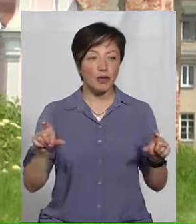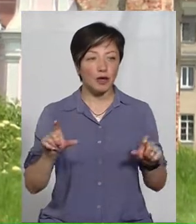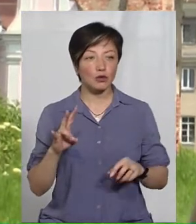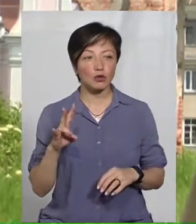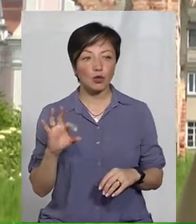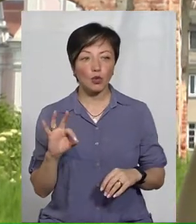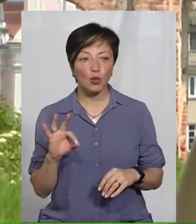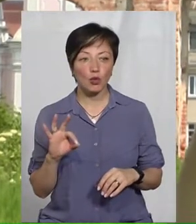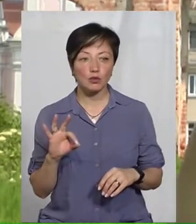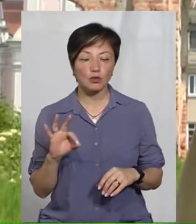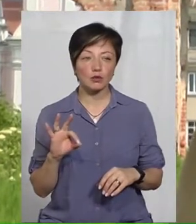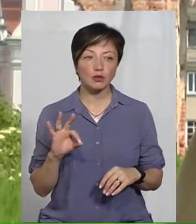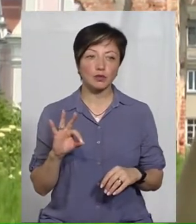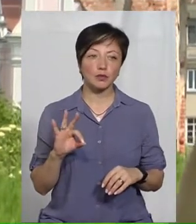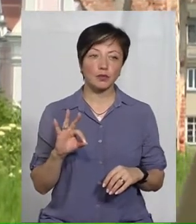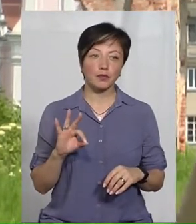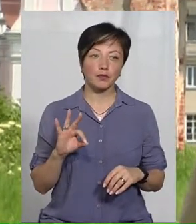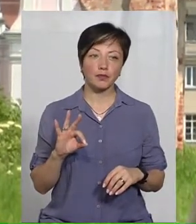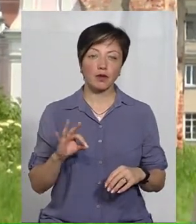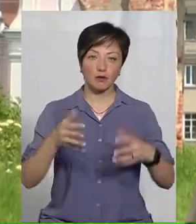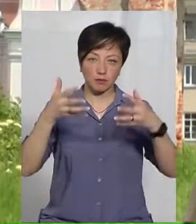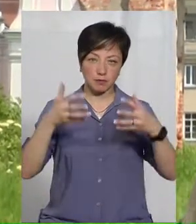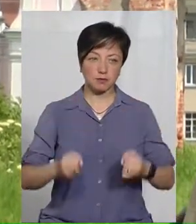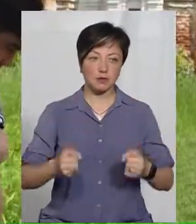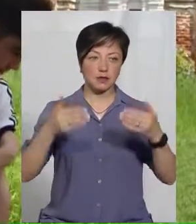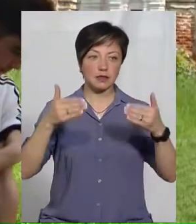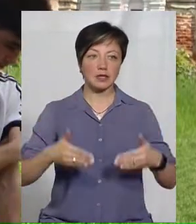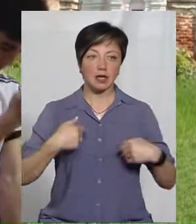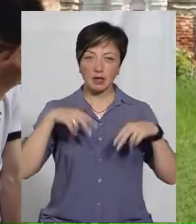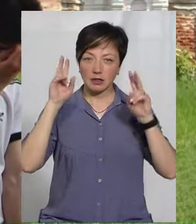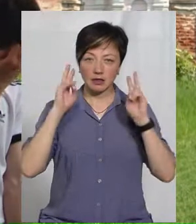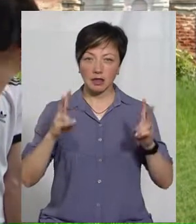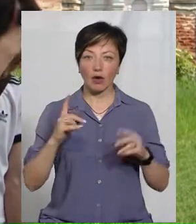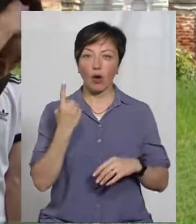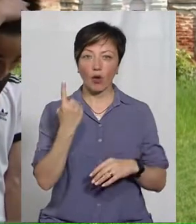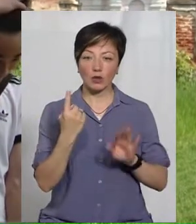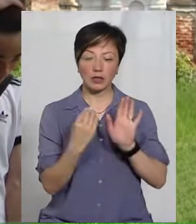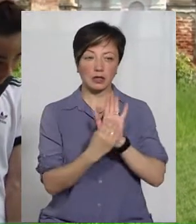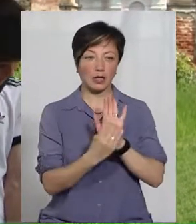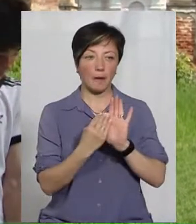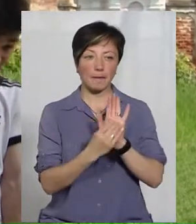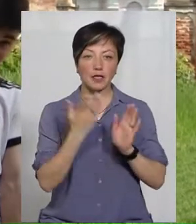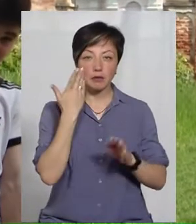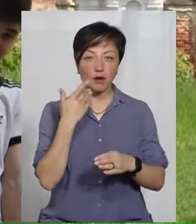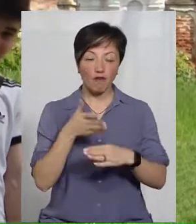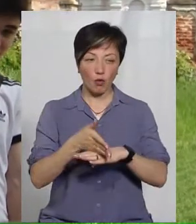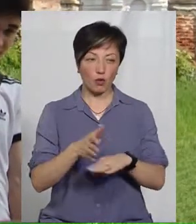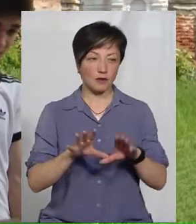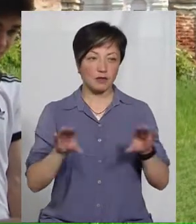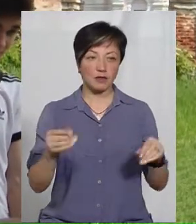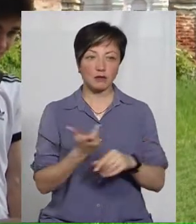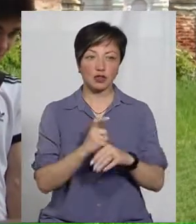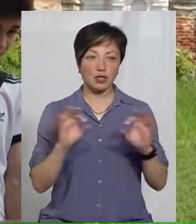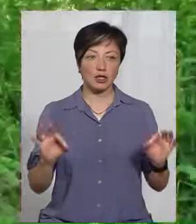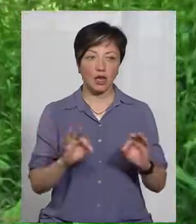але про те, що впала велика стіна, я не знав. Тільки один напис при вході і все. Більше немає